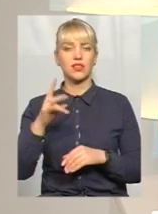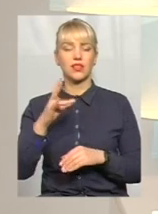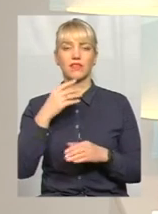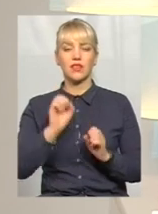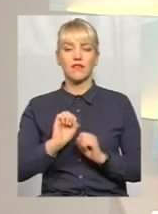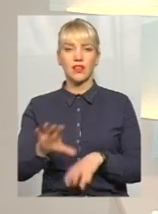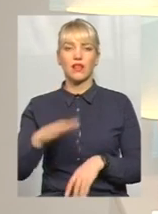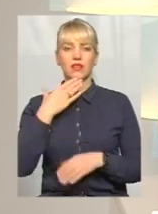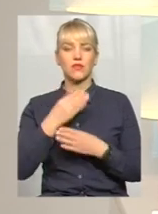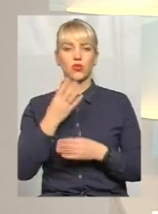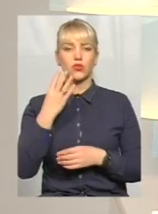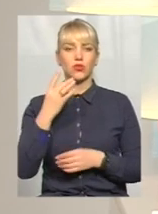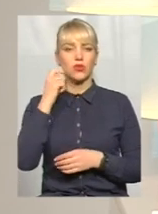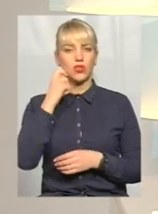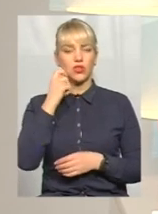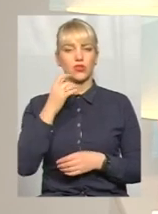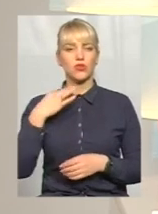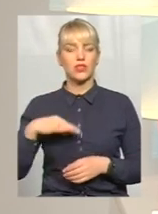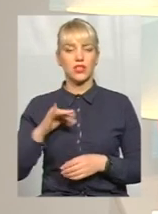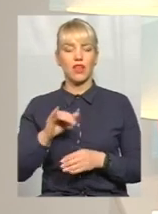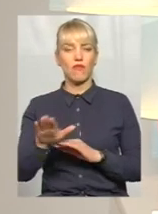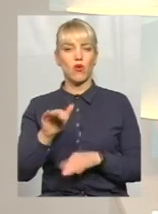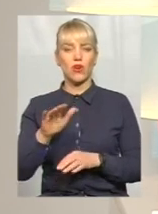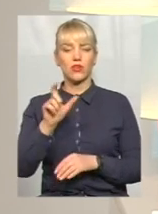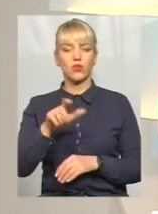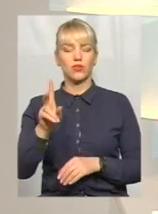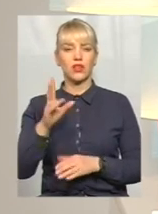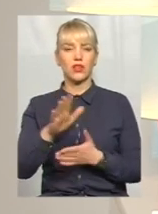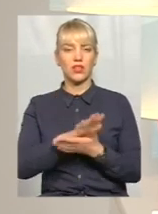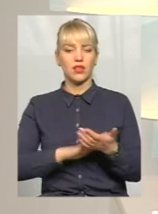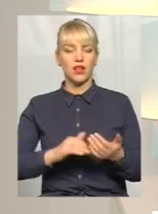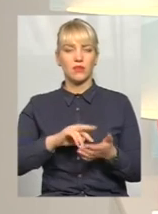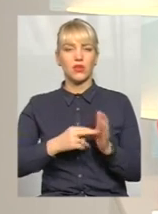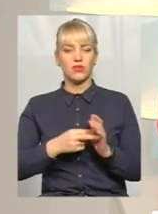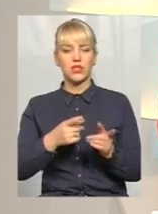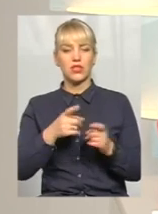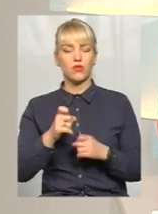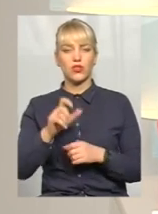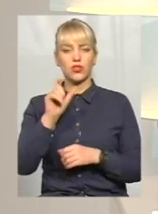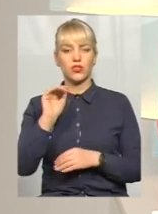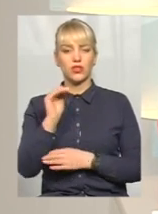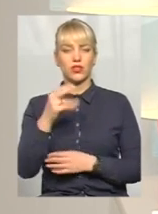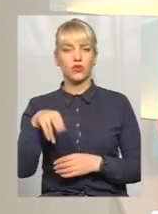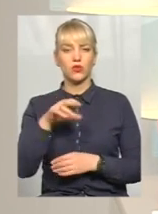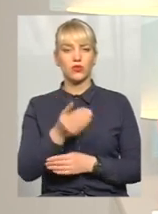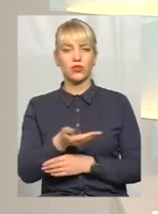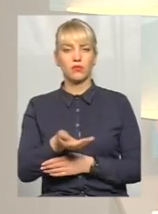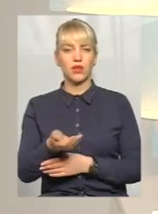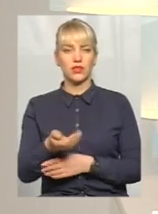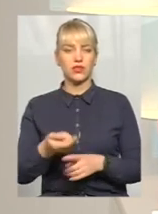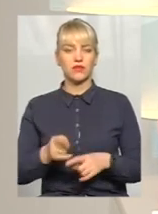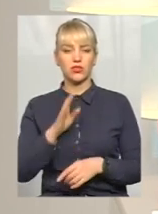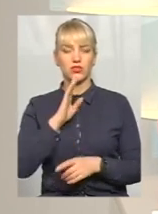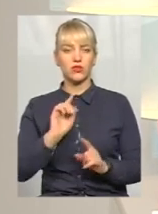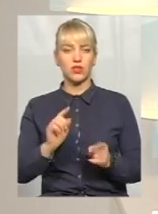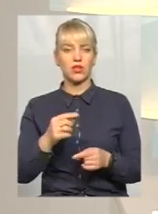свого 4-річного сина в оренду людям, які надалі планували залучити дитину до жебратства. Жінку затримали серед білого